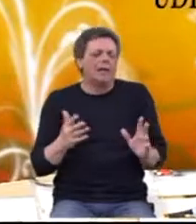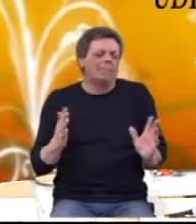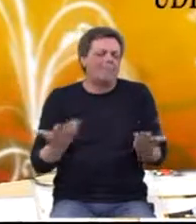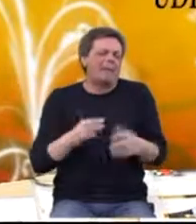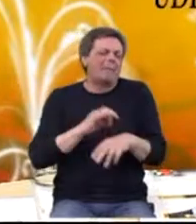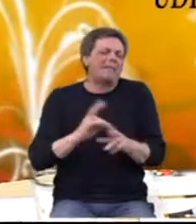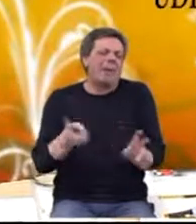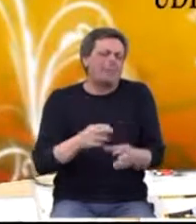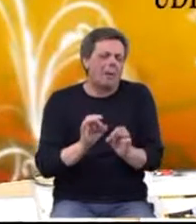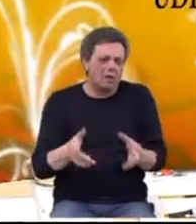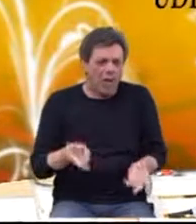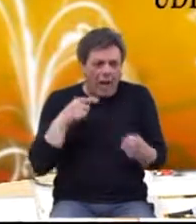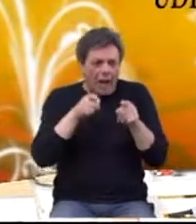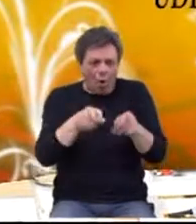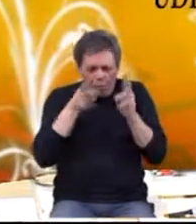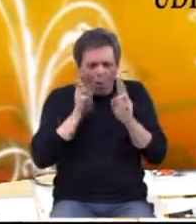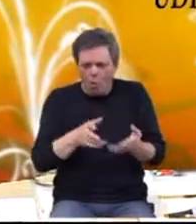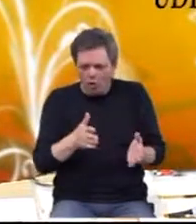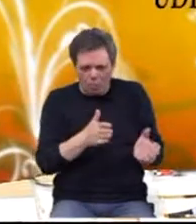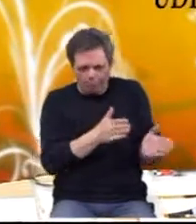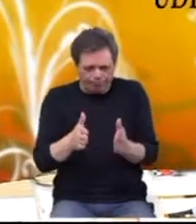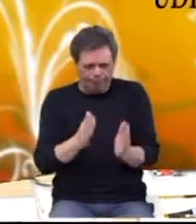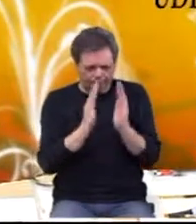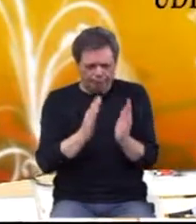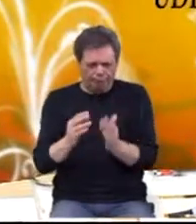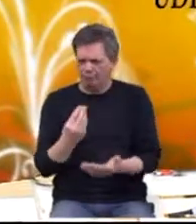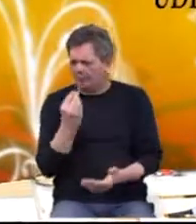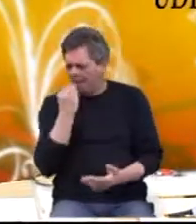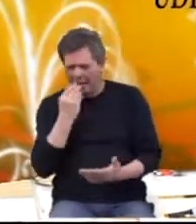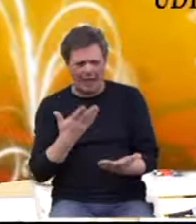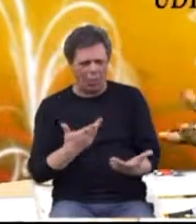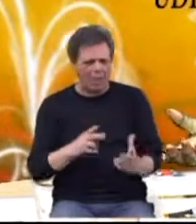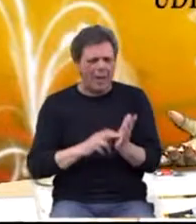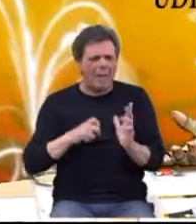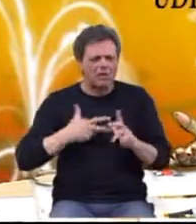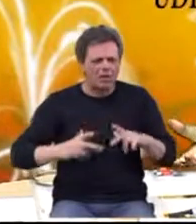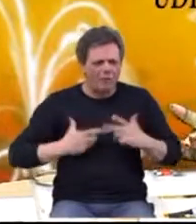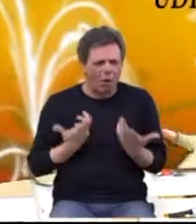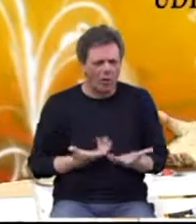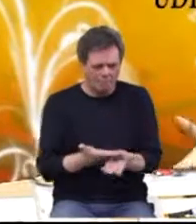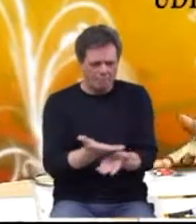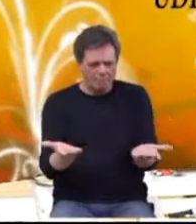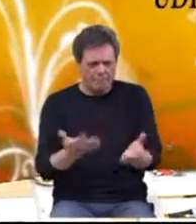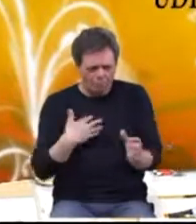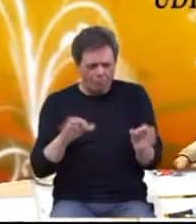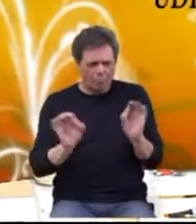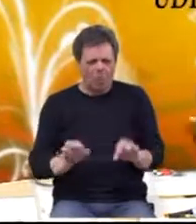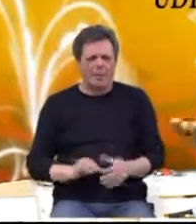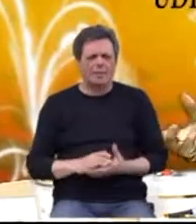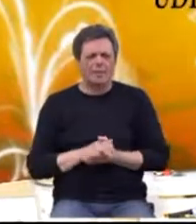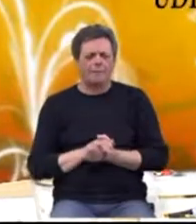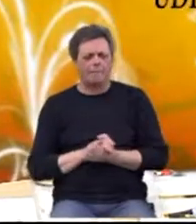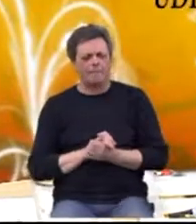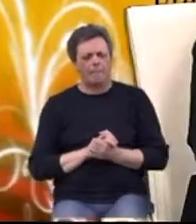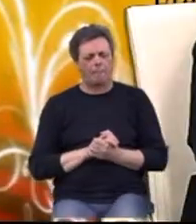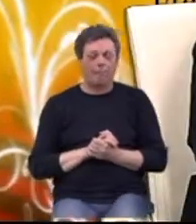zaista možete malo staviti u red, svoju prehranu i svoj način življenja svako dnevno. Pa ja vam kažem,